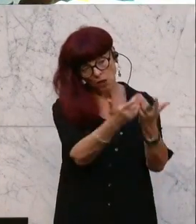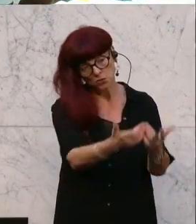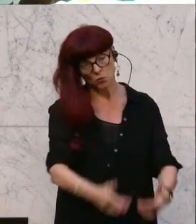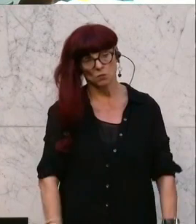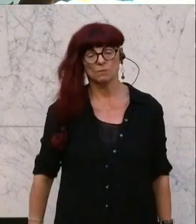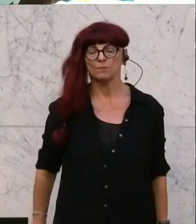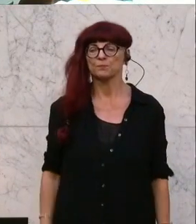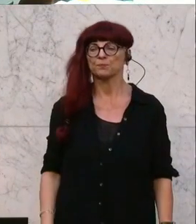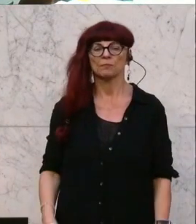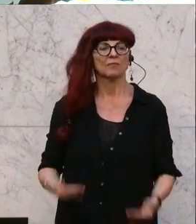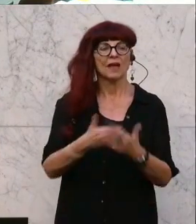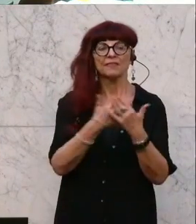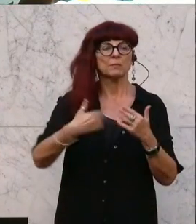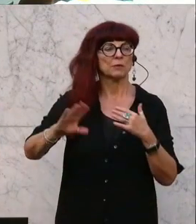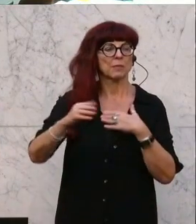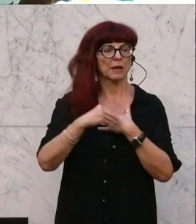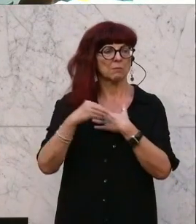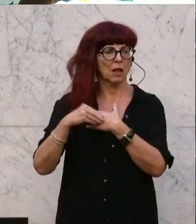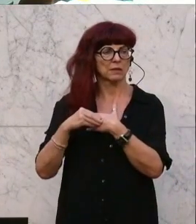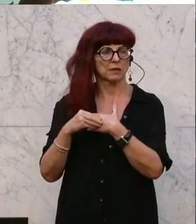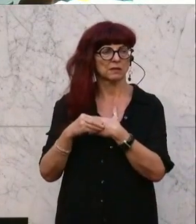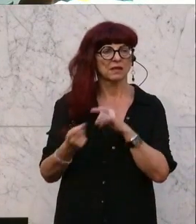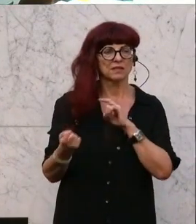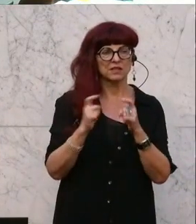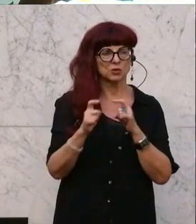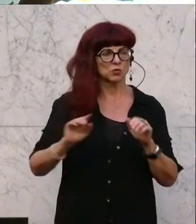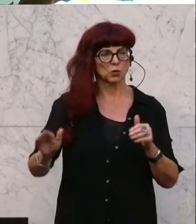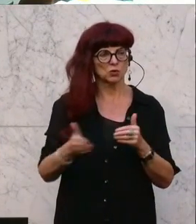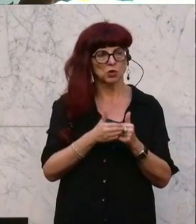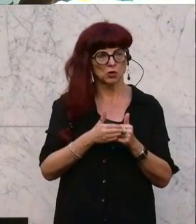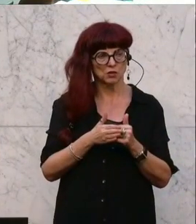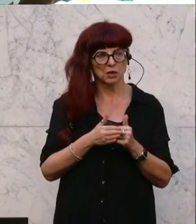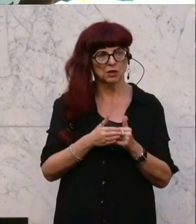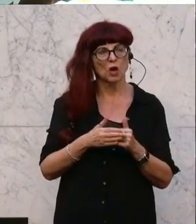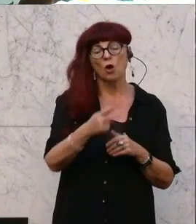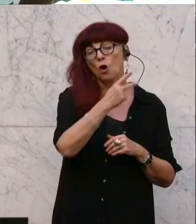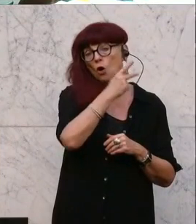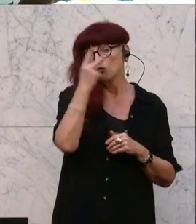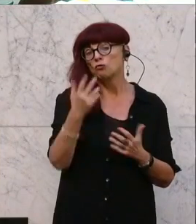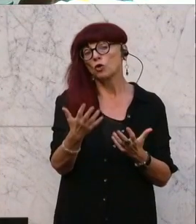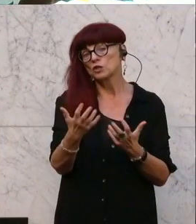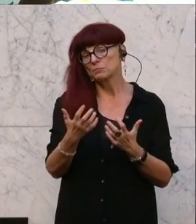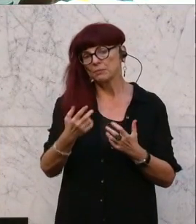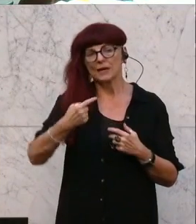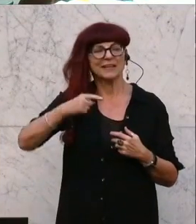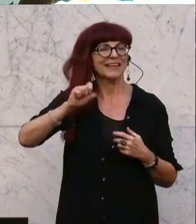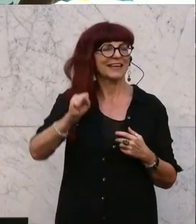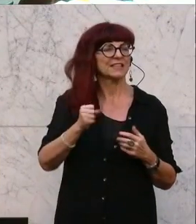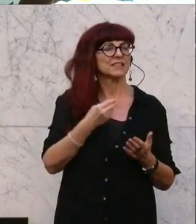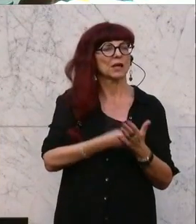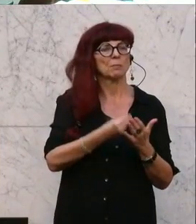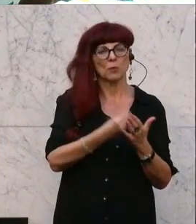Zu Wort ist niemand mehr gemeldet. Die Debatte ist damit geschlossen. Ich weise das Volksbild gern, Gisgebühren, Nein, dem